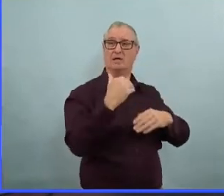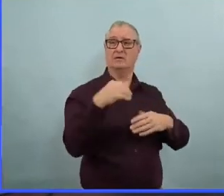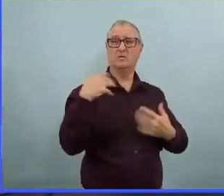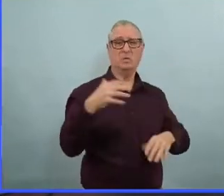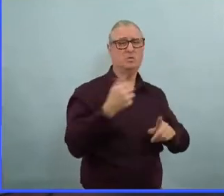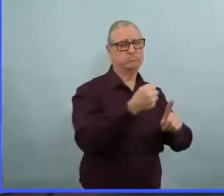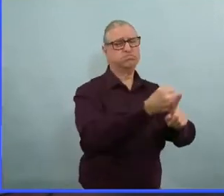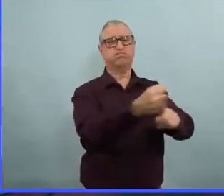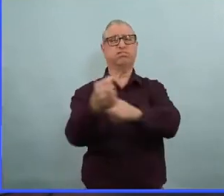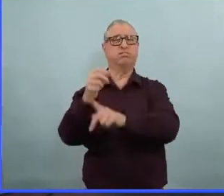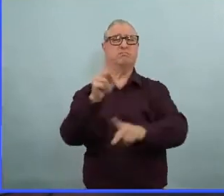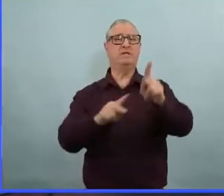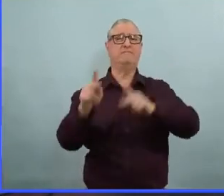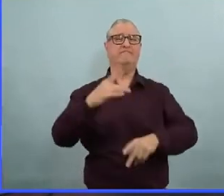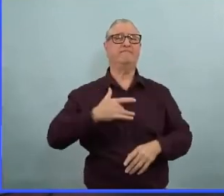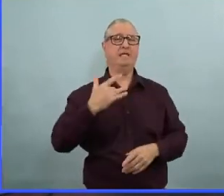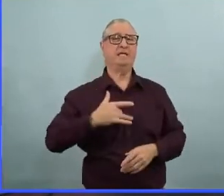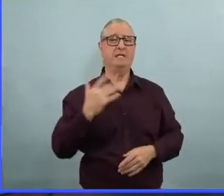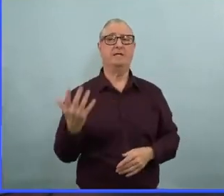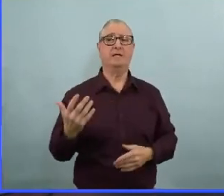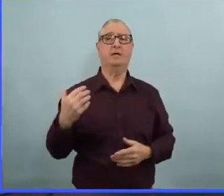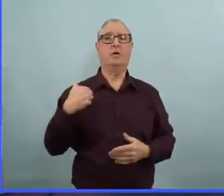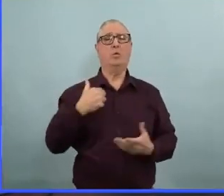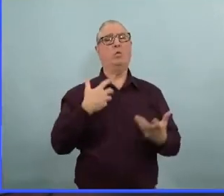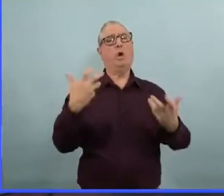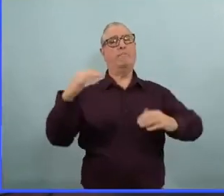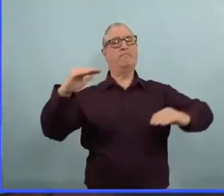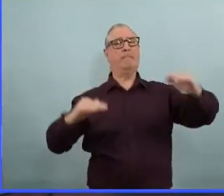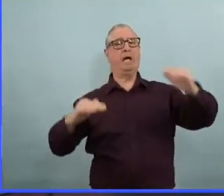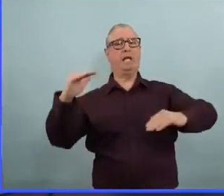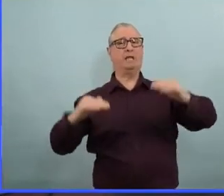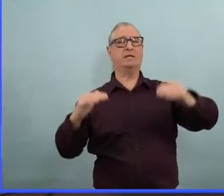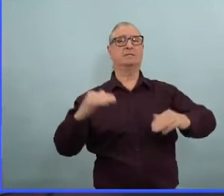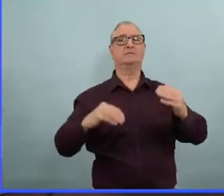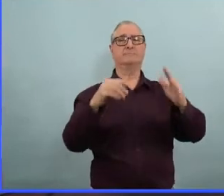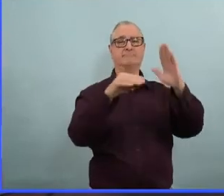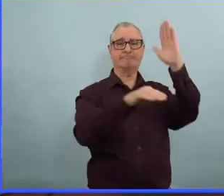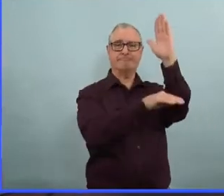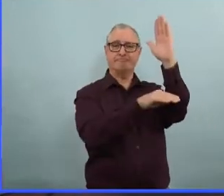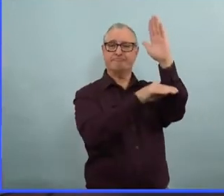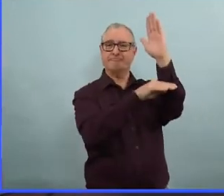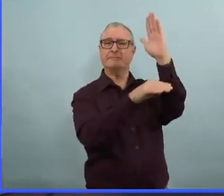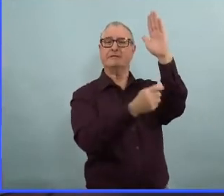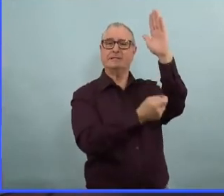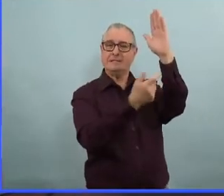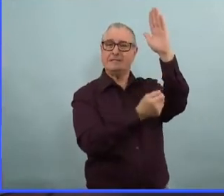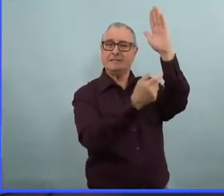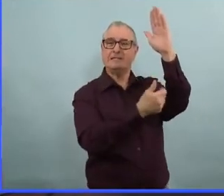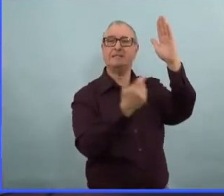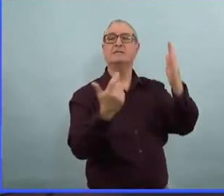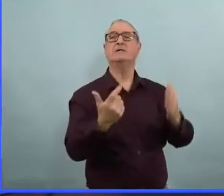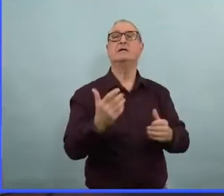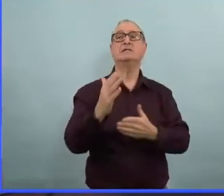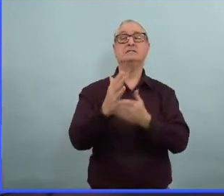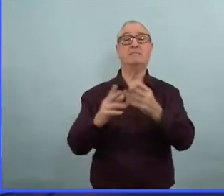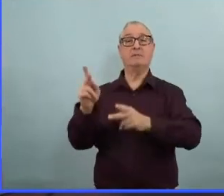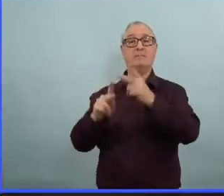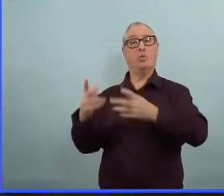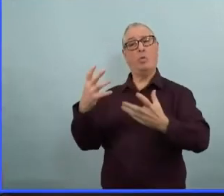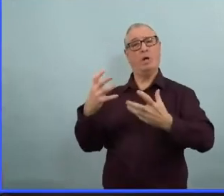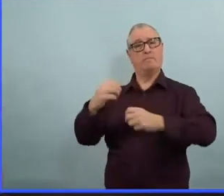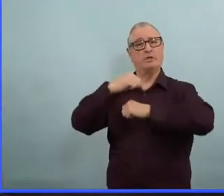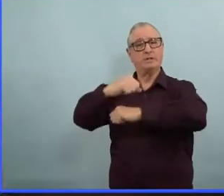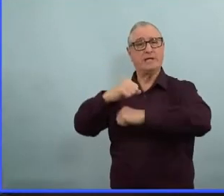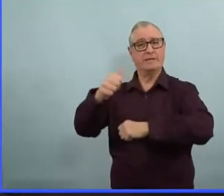équilibre. C'est très difficile, mais nous sommes d'avis qu'avec les données de modélisation que nous avons, l'approche que nous proposons est